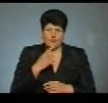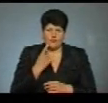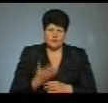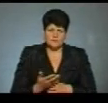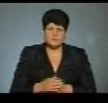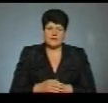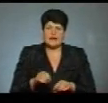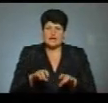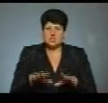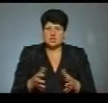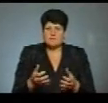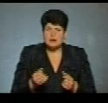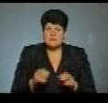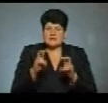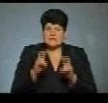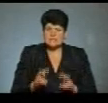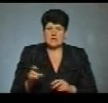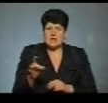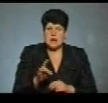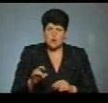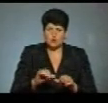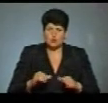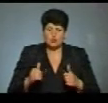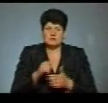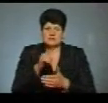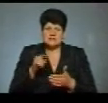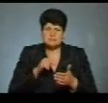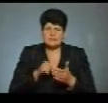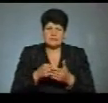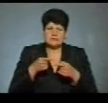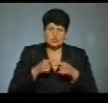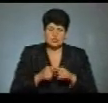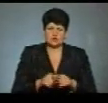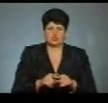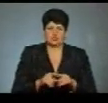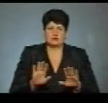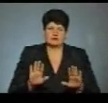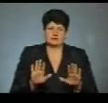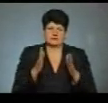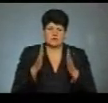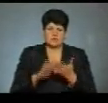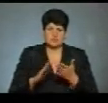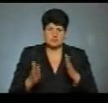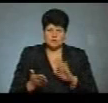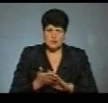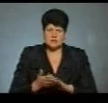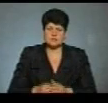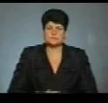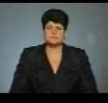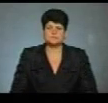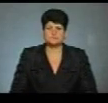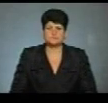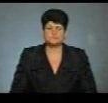Онишкевич. Рішення приймуть на засідання районної комісії з питань техногенної безпеки та надзвичайних ситуацій. Тарас Бурак,